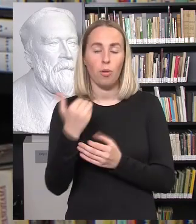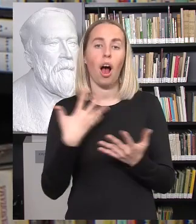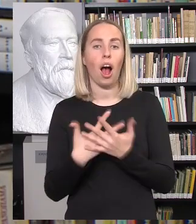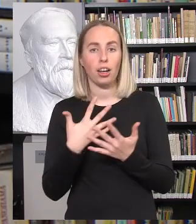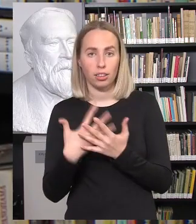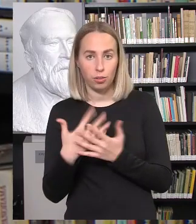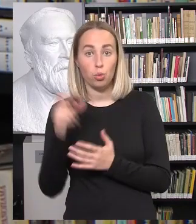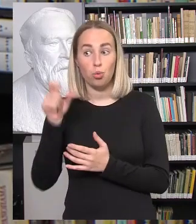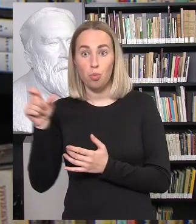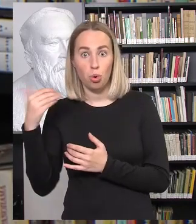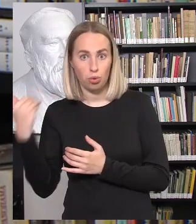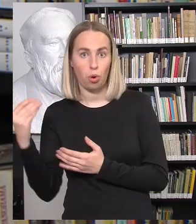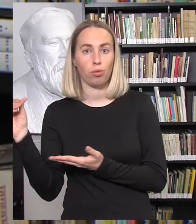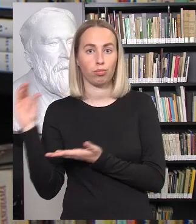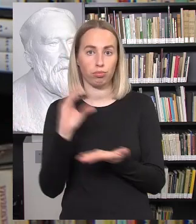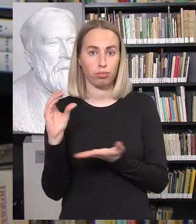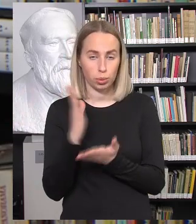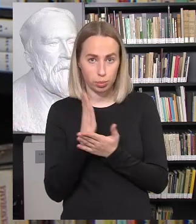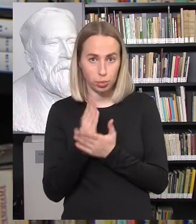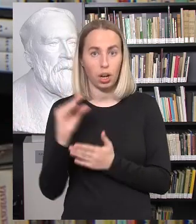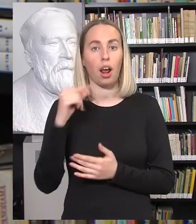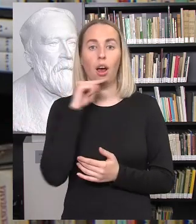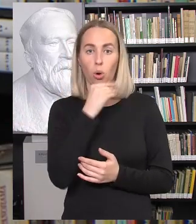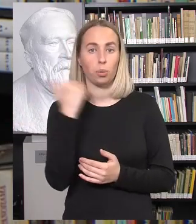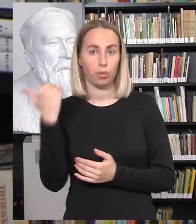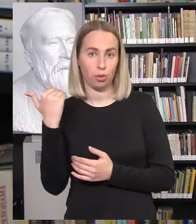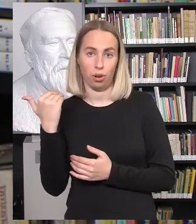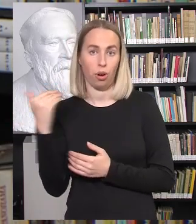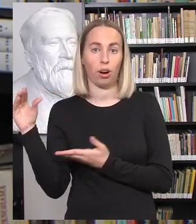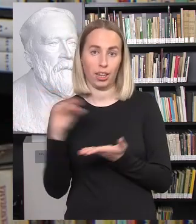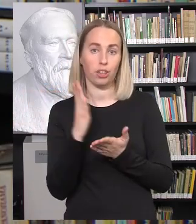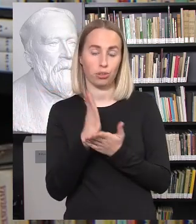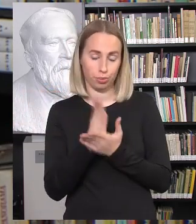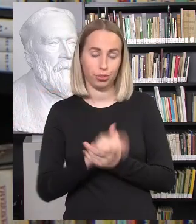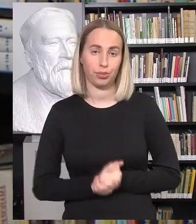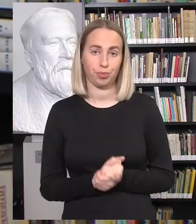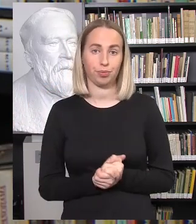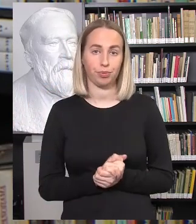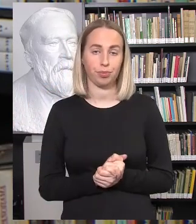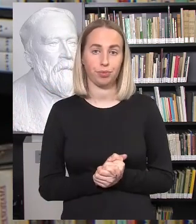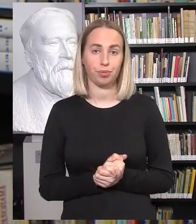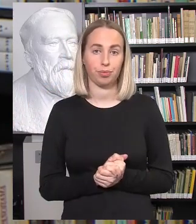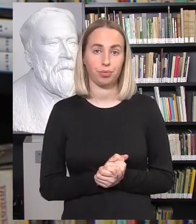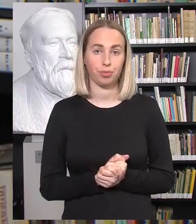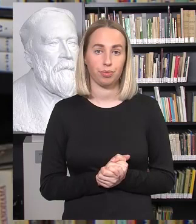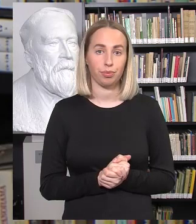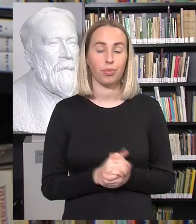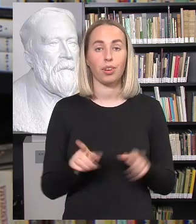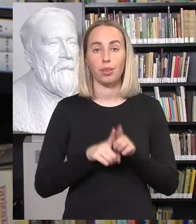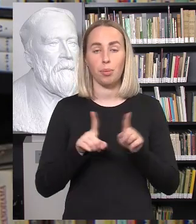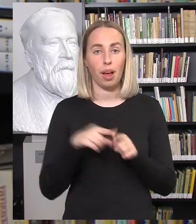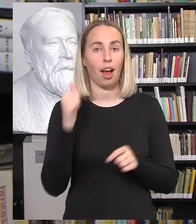fondų finansuojamo Europos ekonominio sardvės finansinio mechanizmo lėšumis dalis. Specialius padėkos žodis